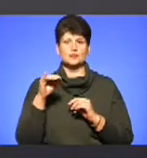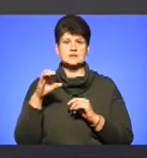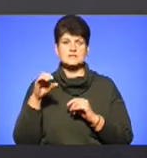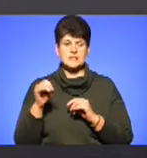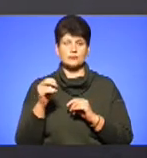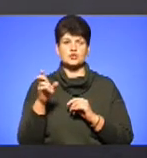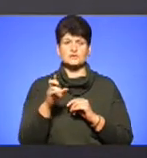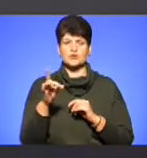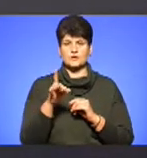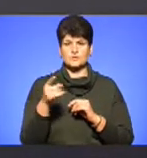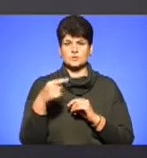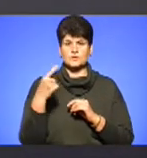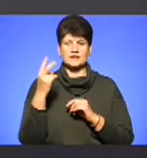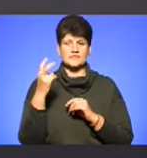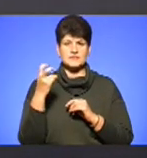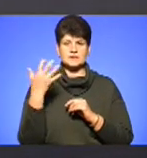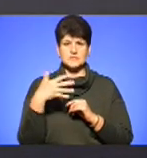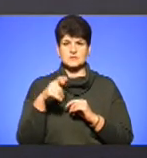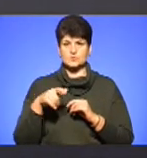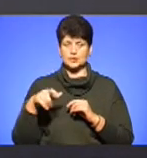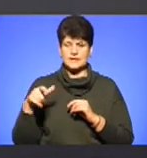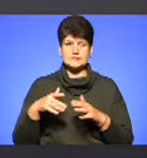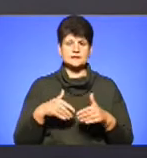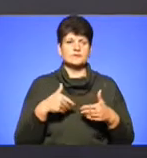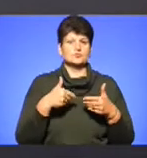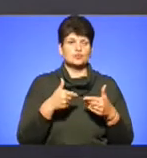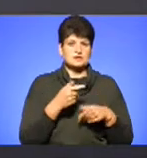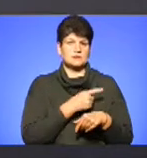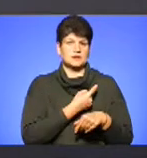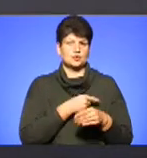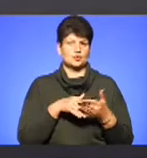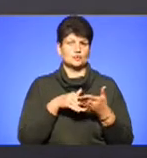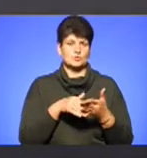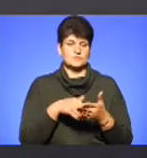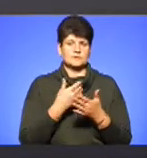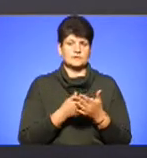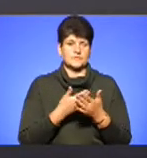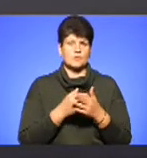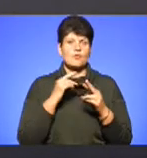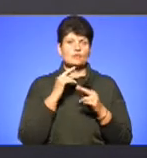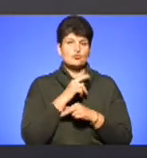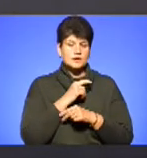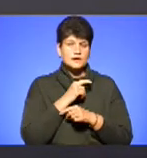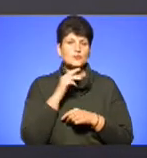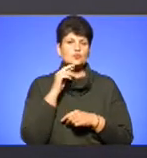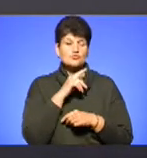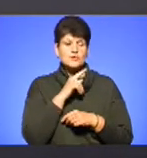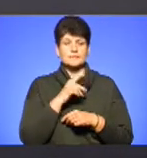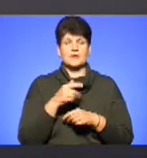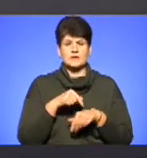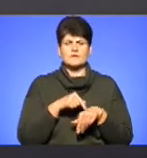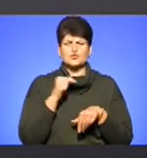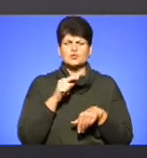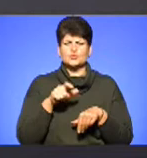району, що на Тернопільщині, 250 людей. Звернулися за медичною допомогою з ознаками утруєння. Люди розповіли, що відчули не